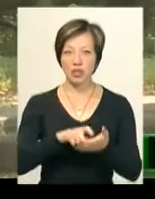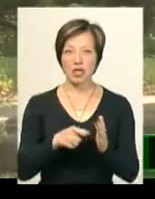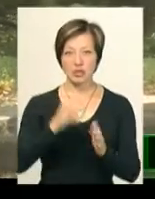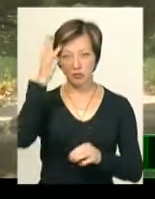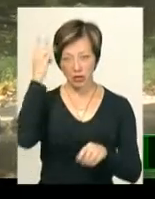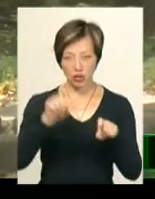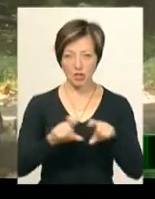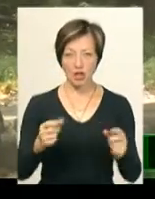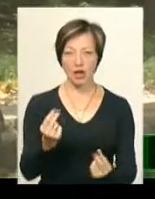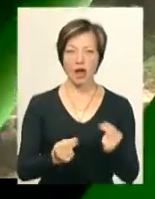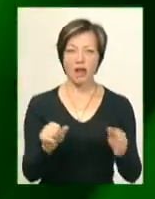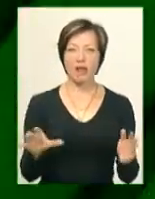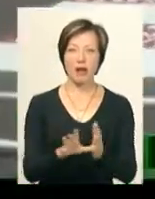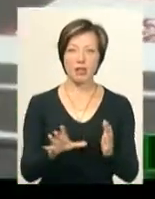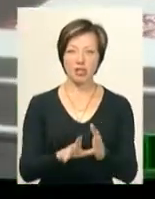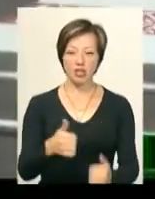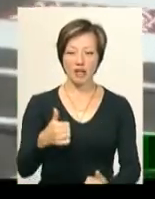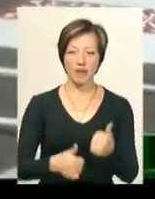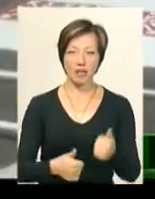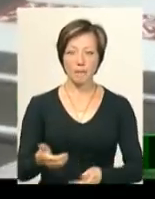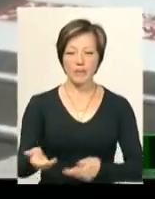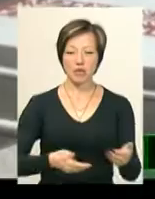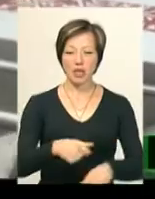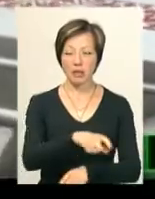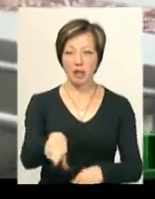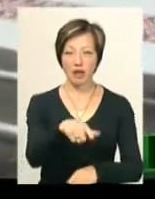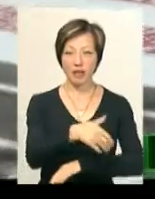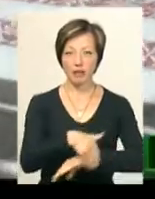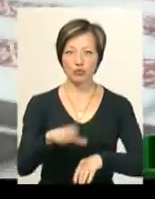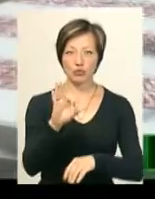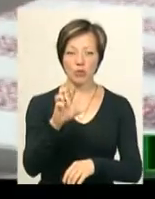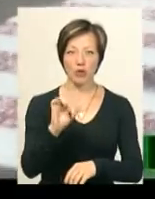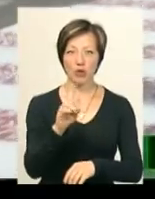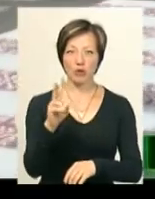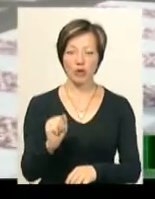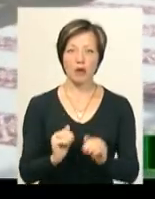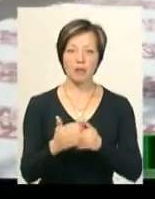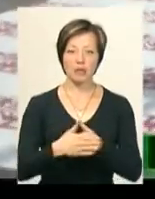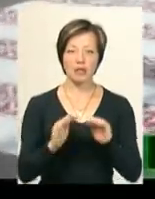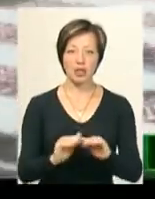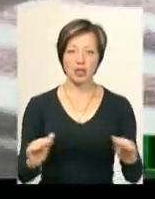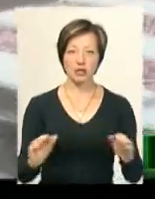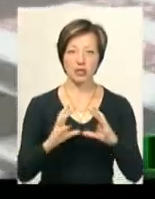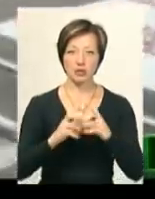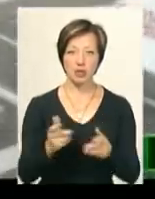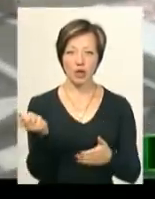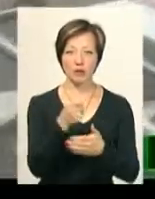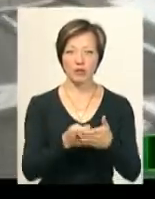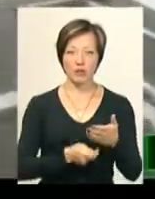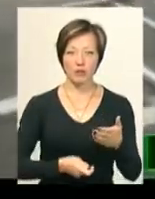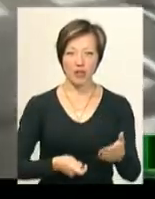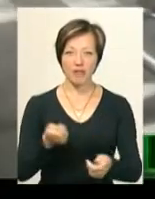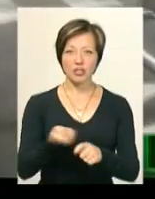грали в енергетичний квест. Пішохідний перехід на вулиці Соборній поблизу дитячого освіту у Хмельницькому розмалювали вишиваними